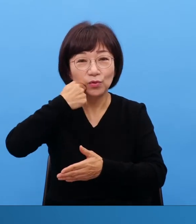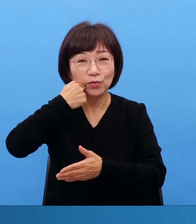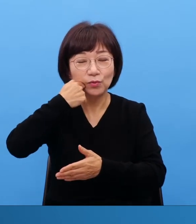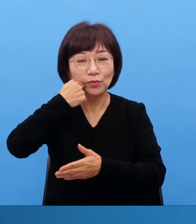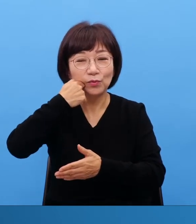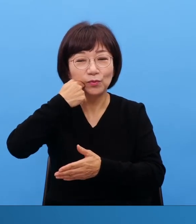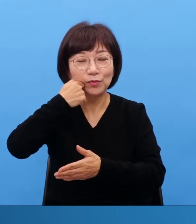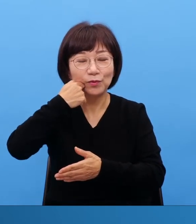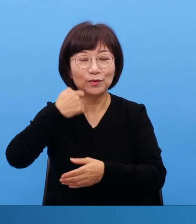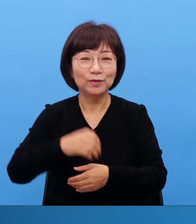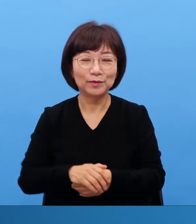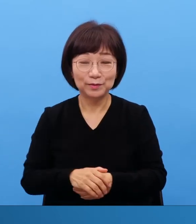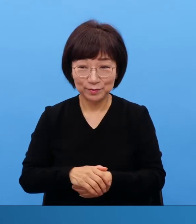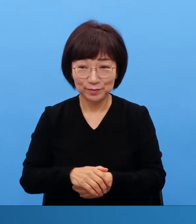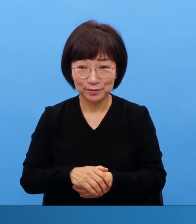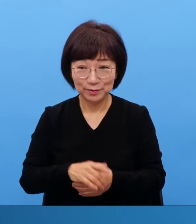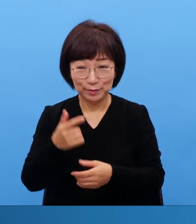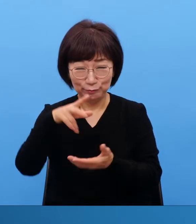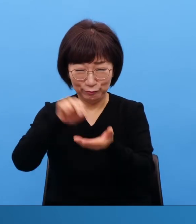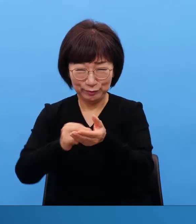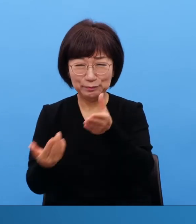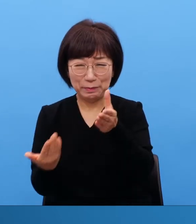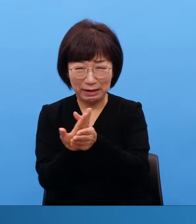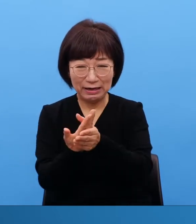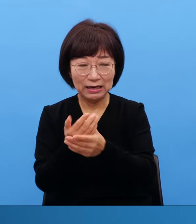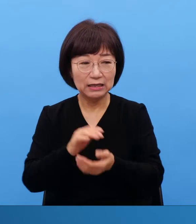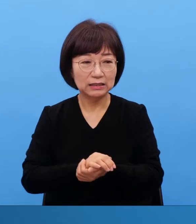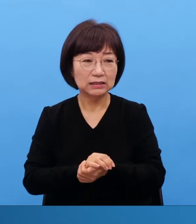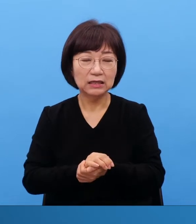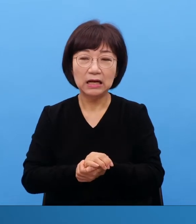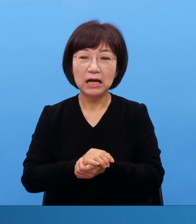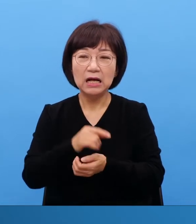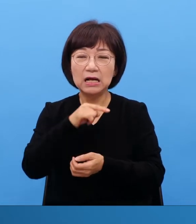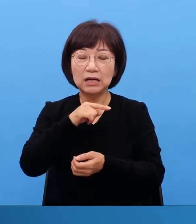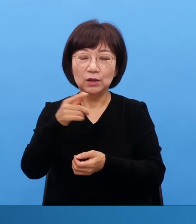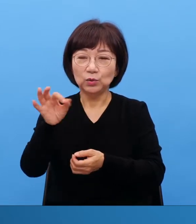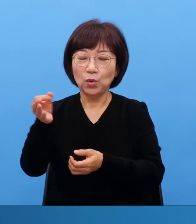신용불량자까지 되면서 내는데 왜 성전 지을 때는 안 하잖아요. 날리잖아요.